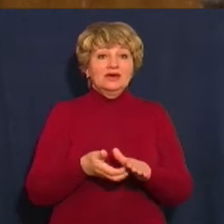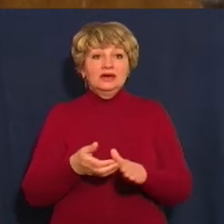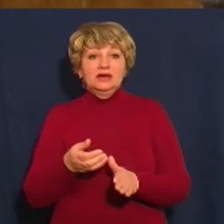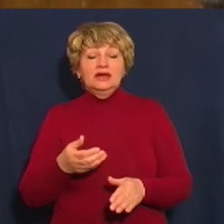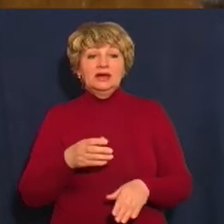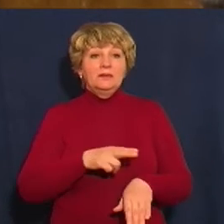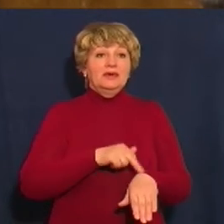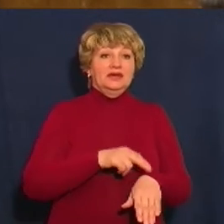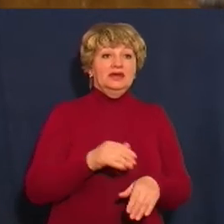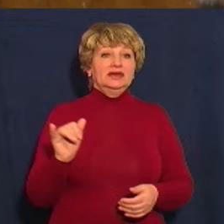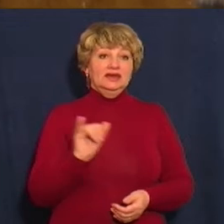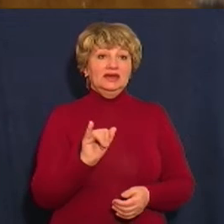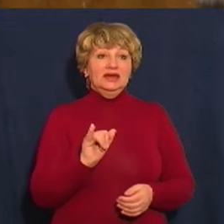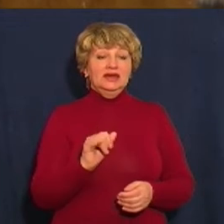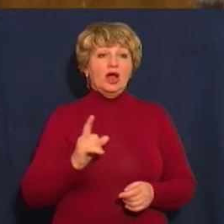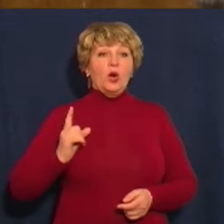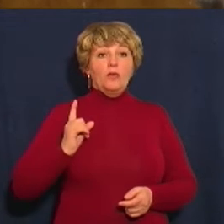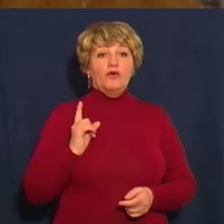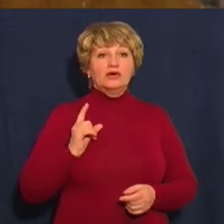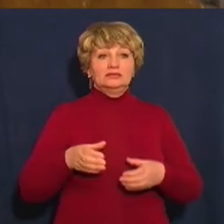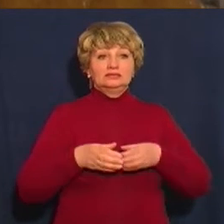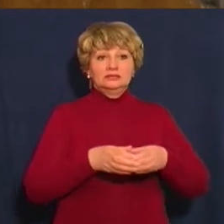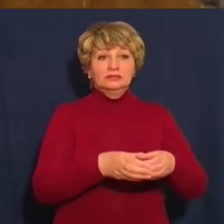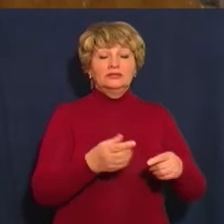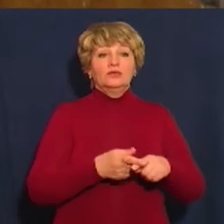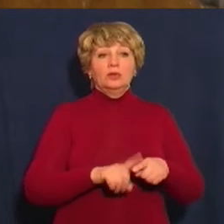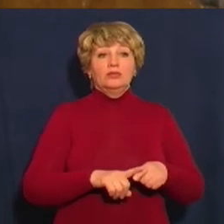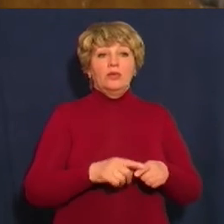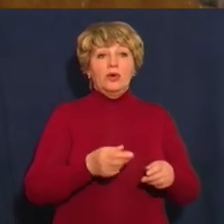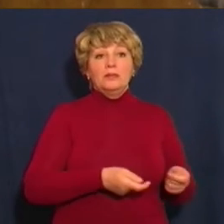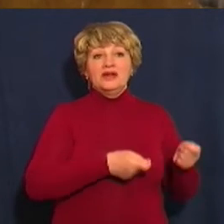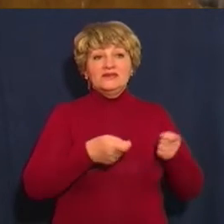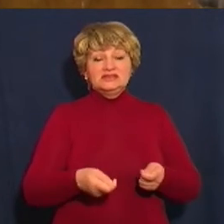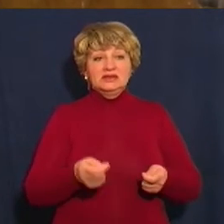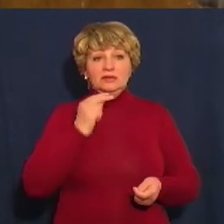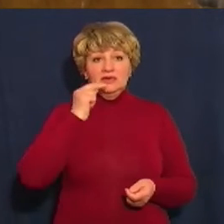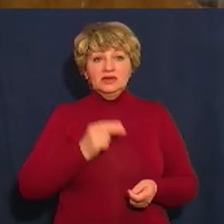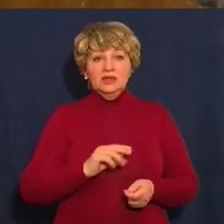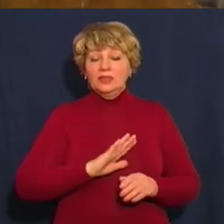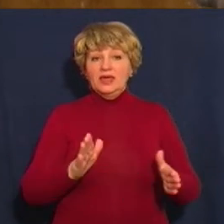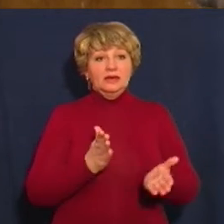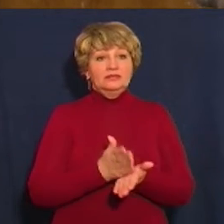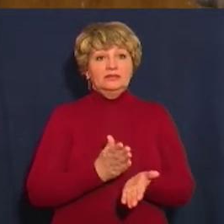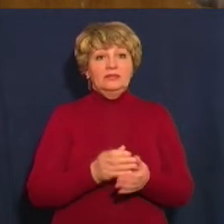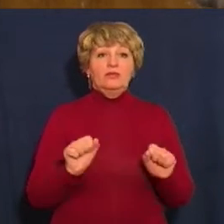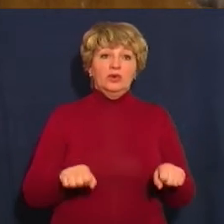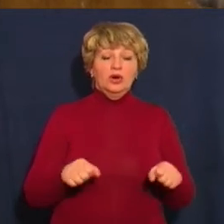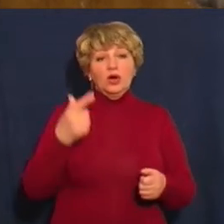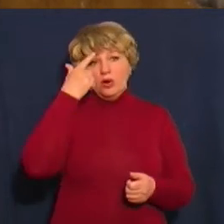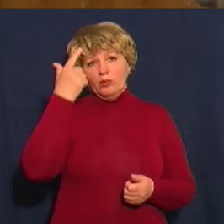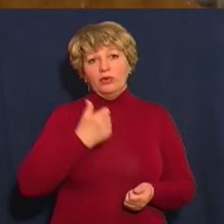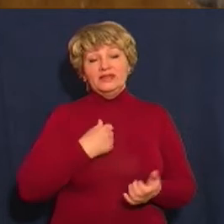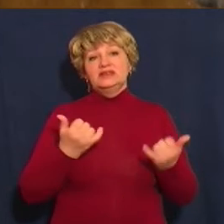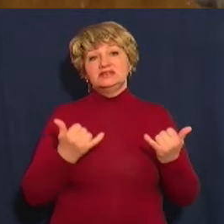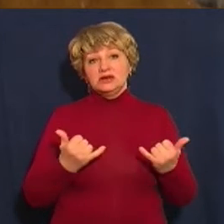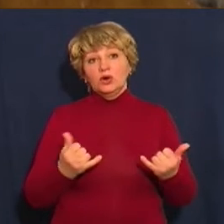гвардії, так і конвойної роти, тому доставити винуваченого не представилось можливим. Повідомили тільки сьогодні, але